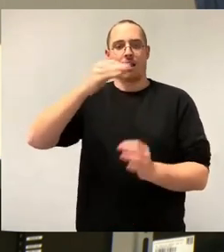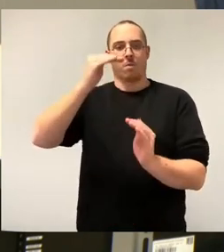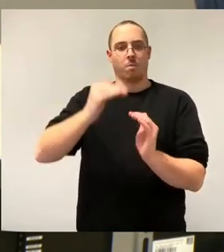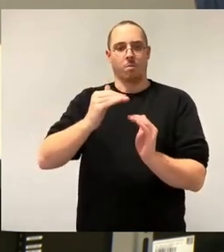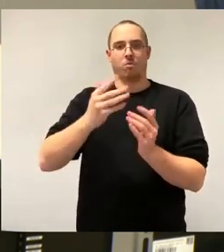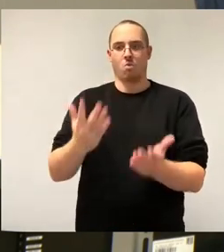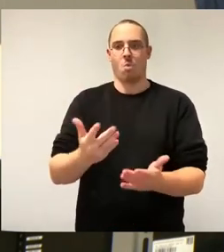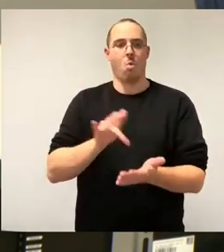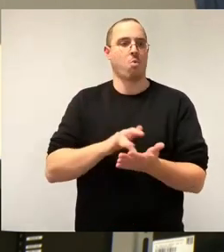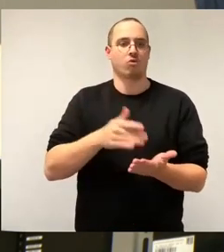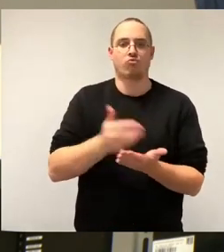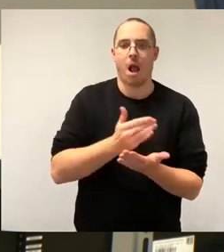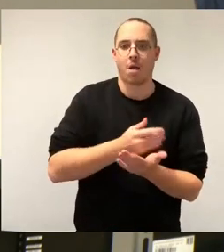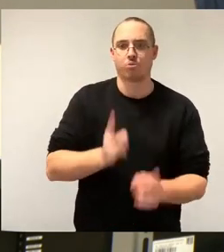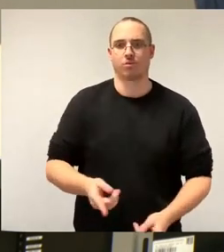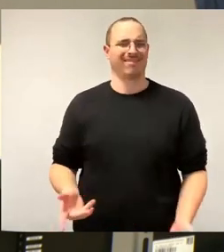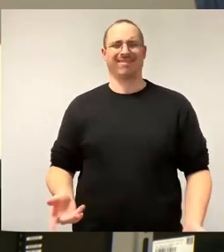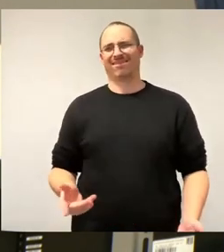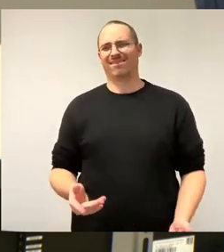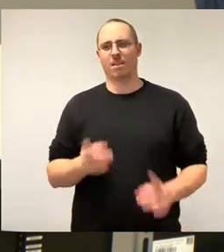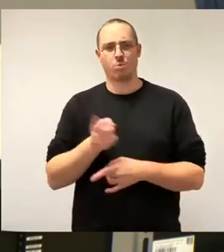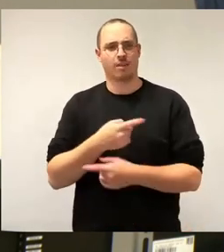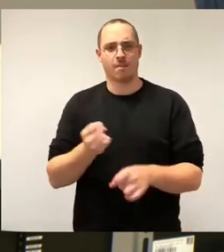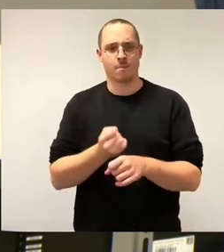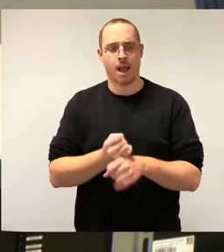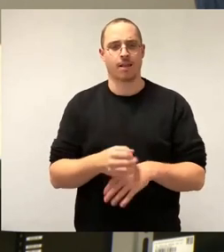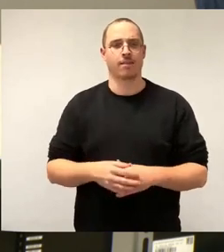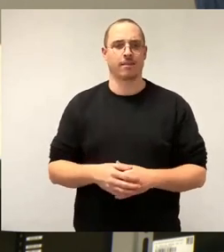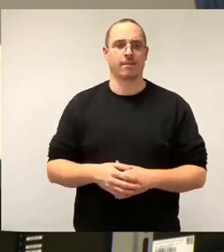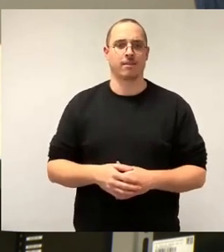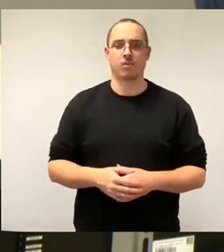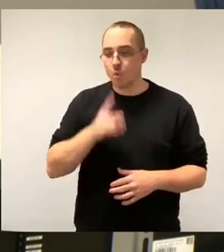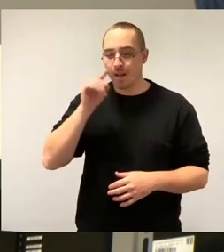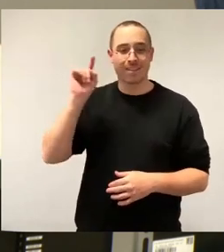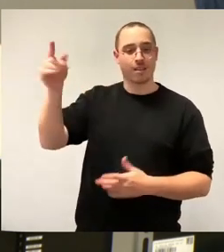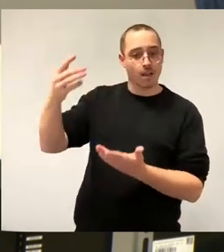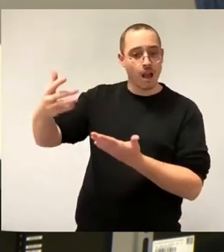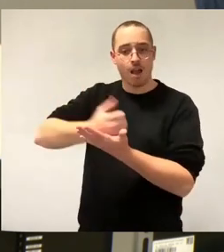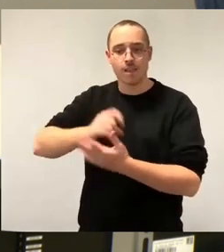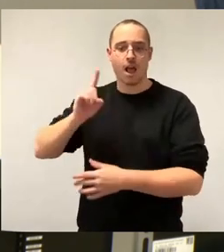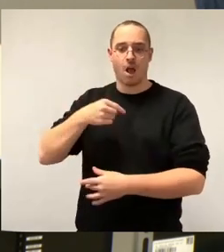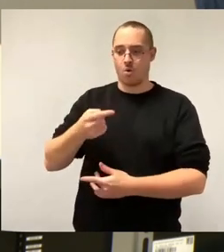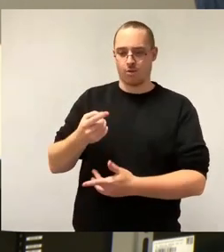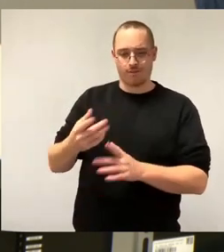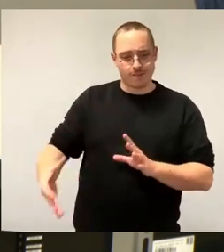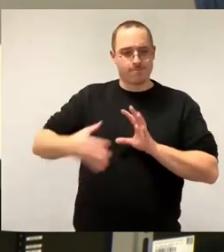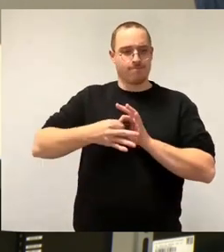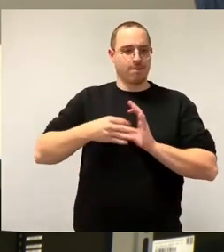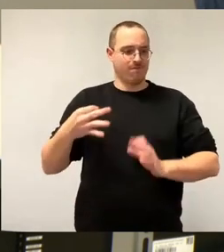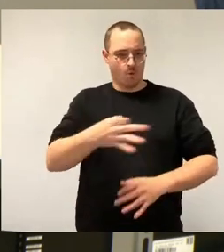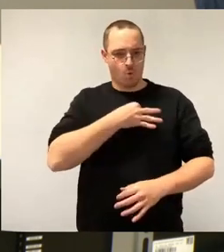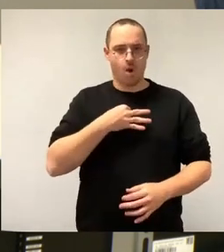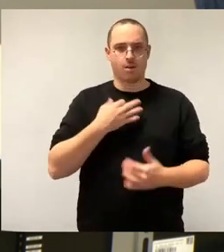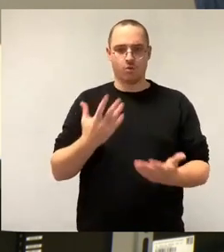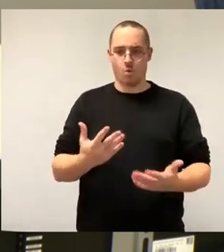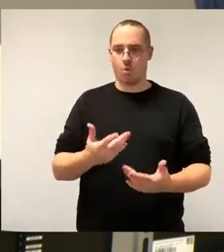den politischen Willen, dass nämlich das, was in diesen Unternehmen erwirtschaftet wird, zu uns gehört und dann nach Notwendigkeiten verteilt wird und nicht das